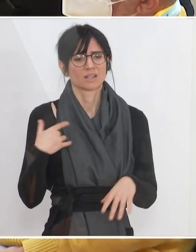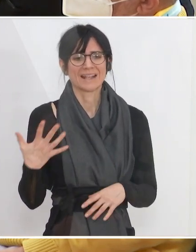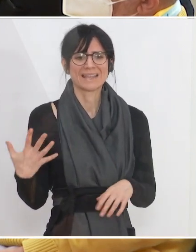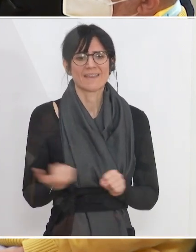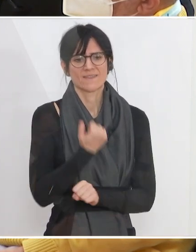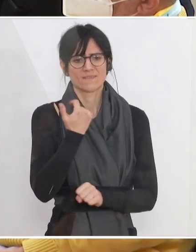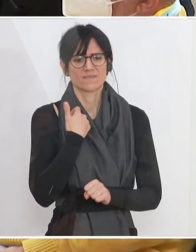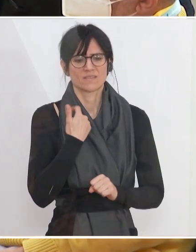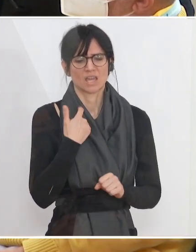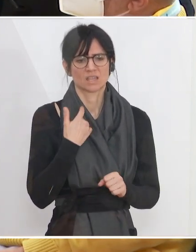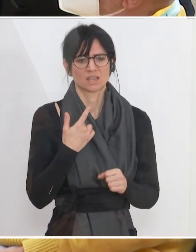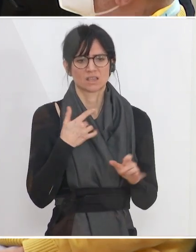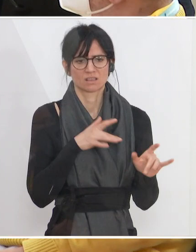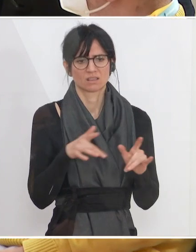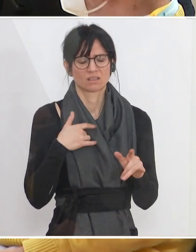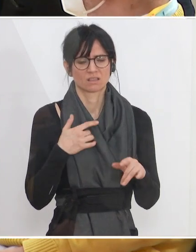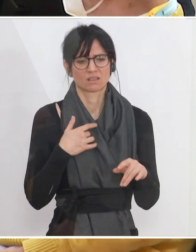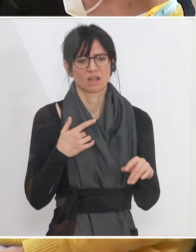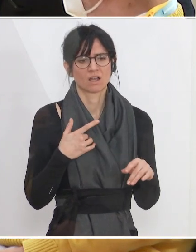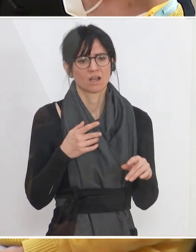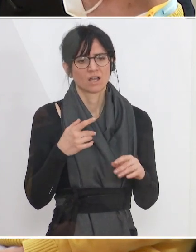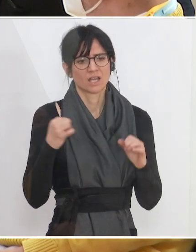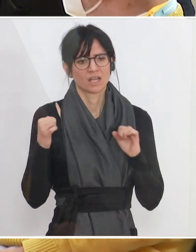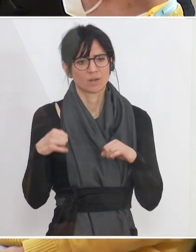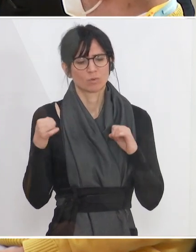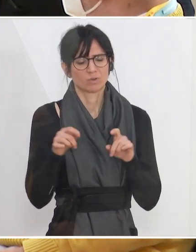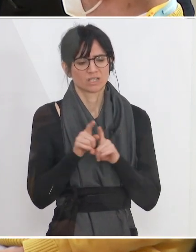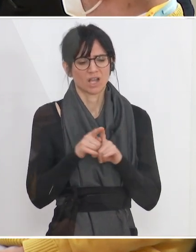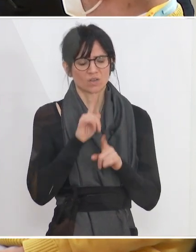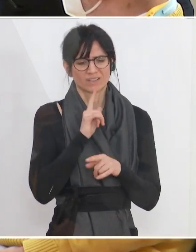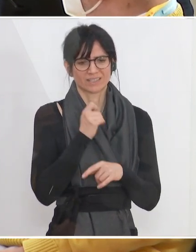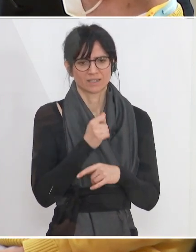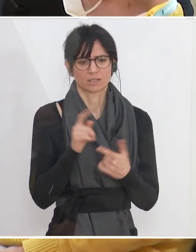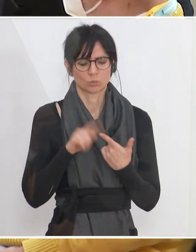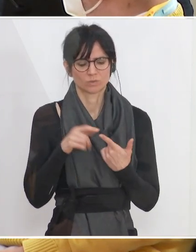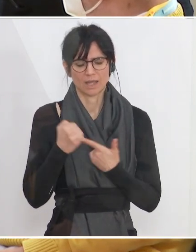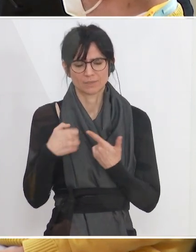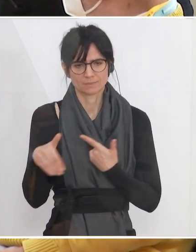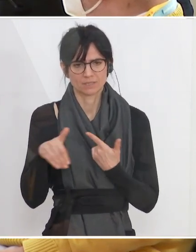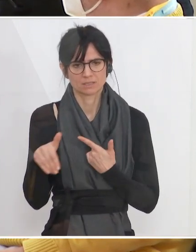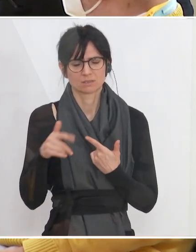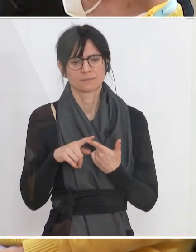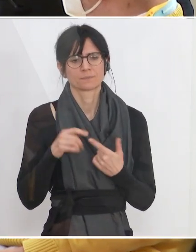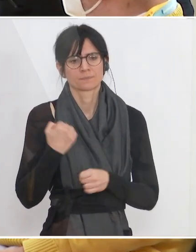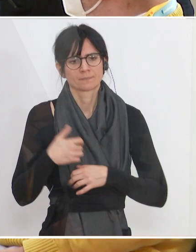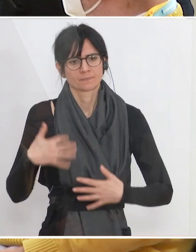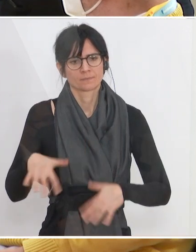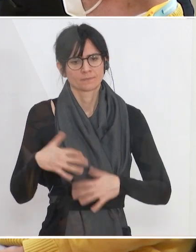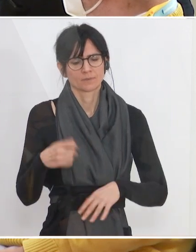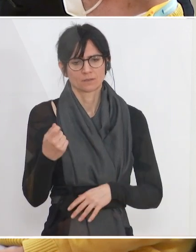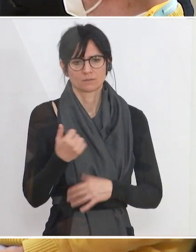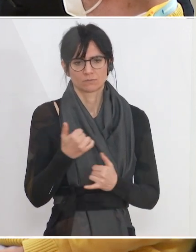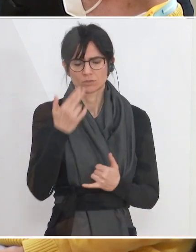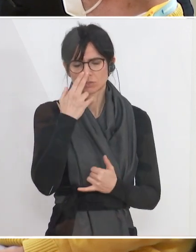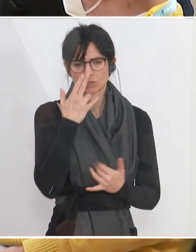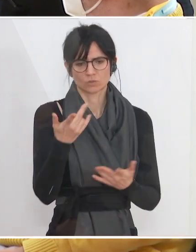Notenbank an die Republik geringer ausfallen wird heuer. Und eine Frage an den Arbeitsminister. Zum Arbeitslosengeld gibt es, wie ist da